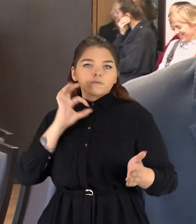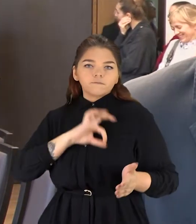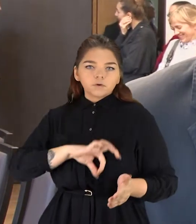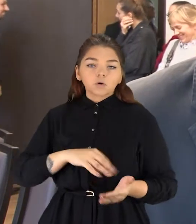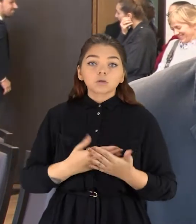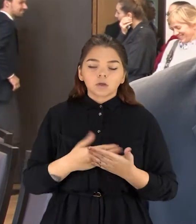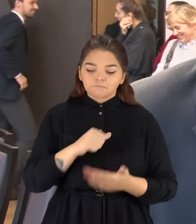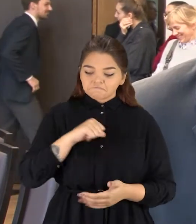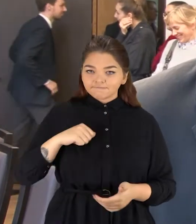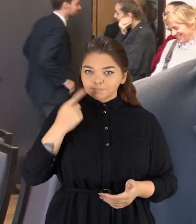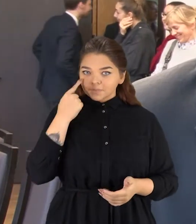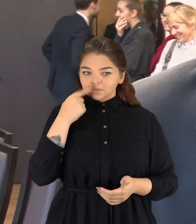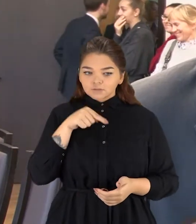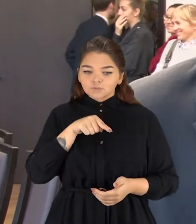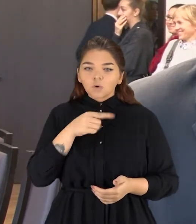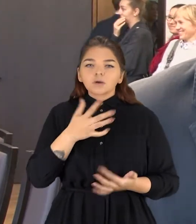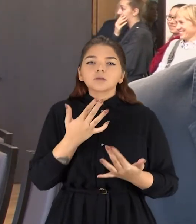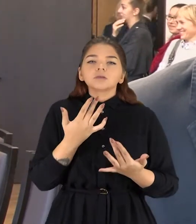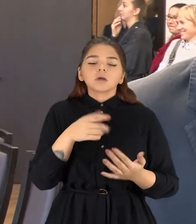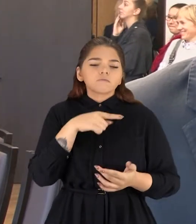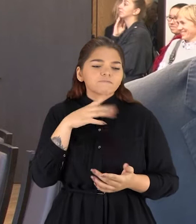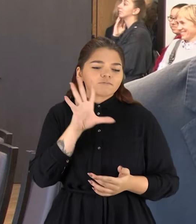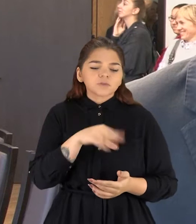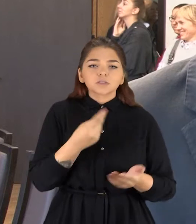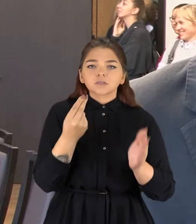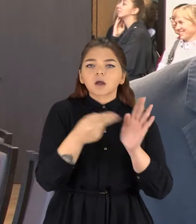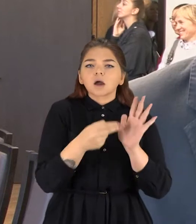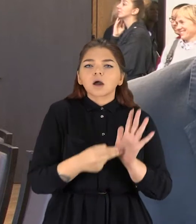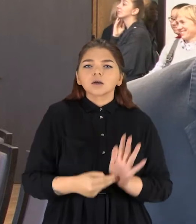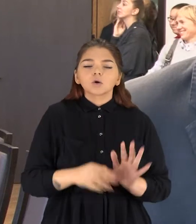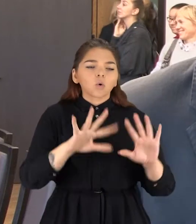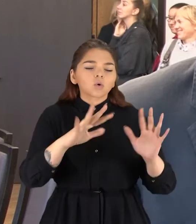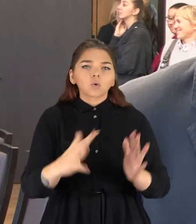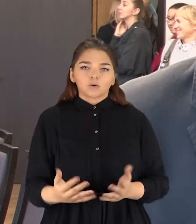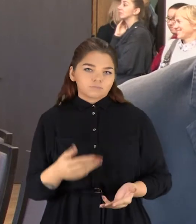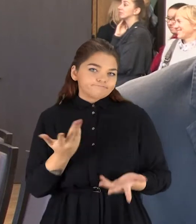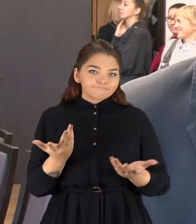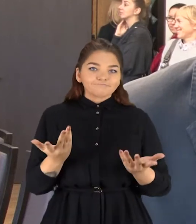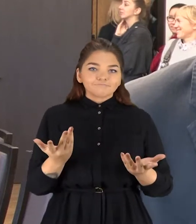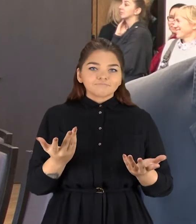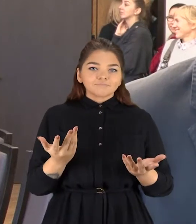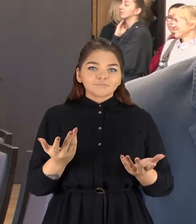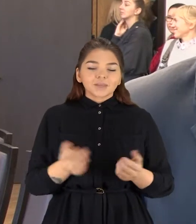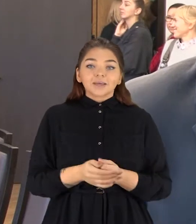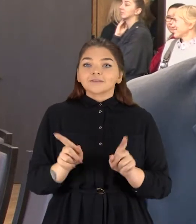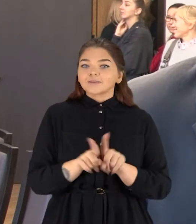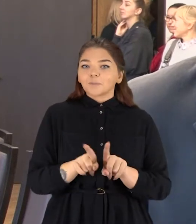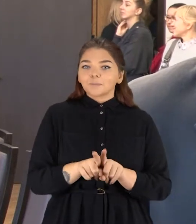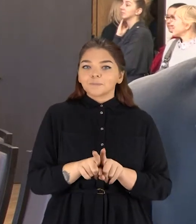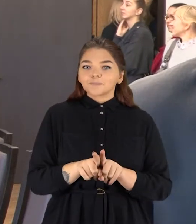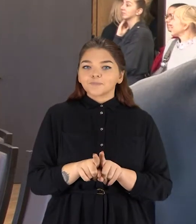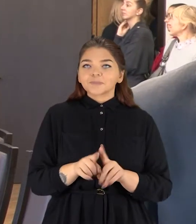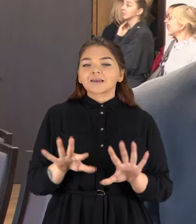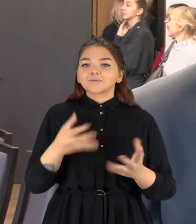rašytas, tikrai turėjo daug naudos, nes patys pastebėjimo būtent kiek viskas kainuoja ir panašiai.